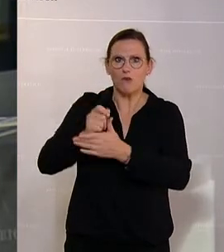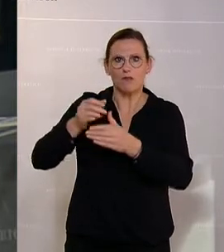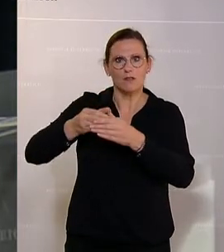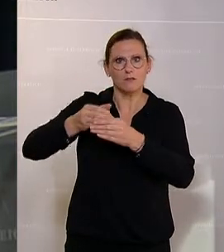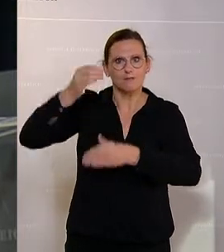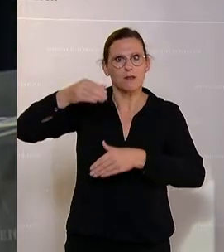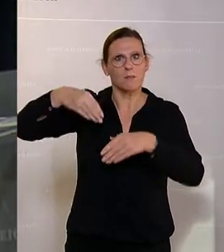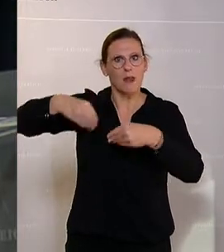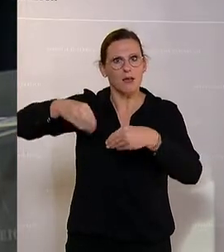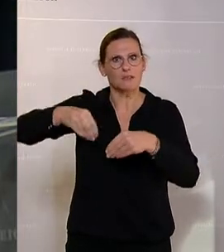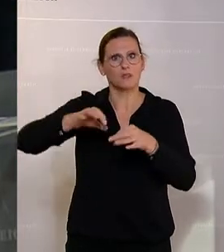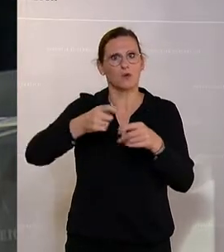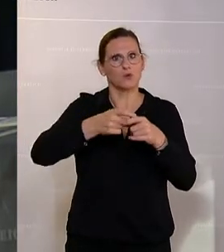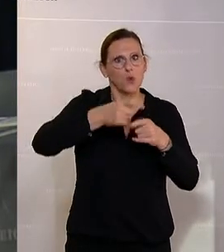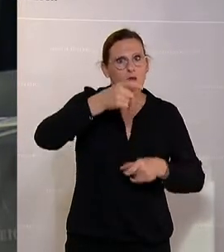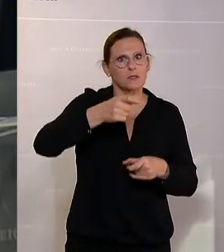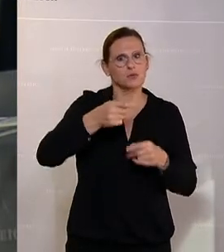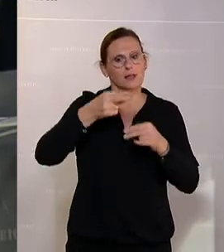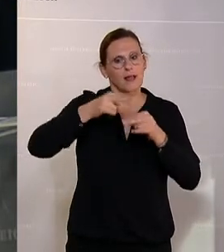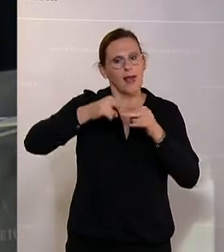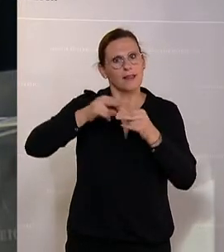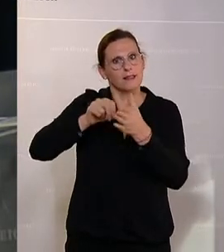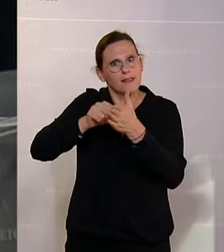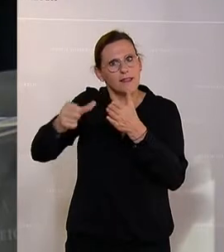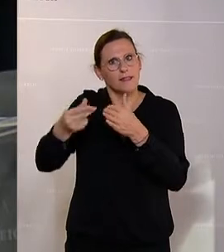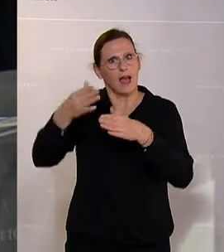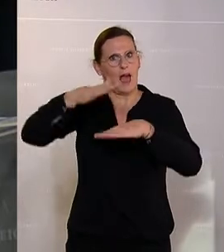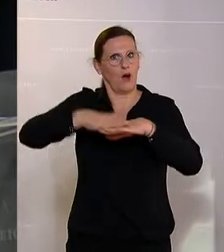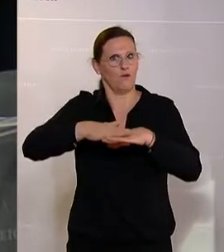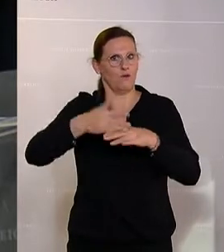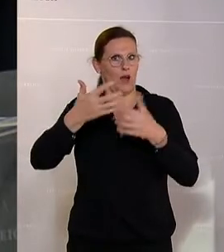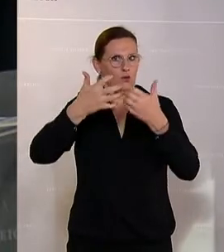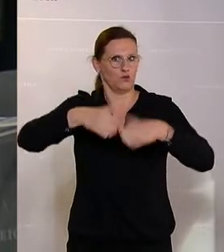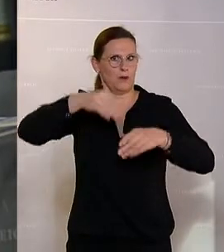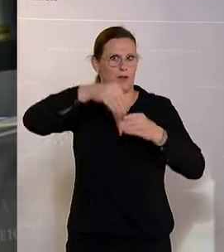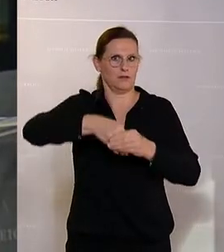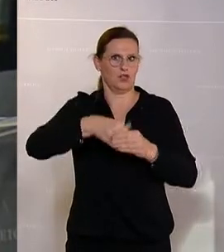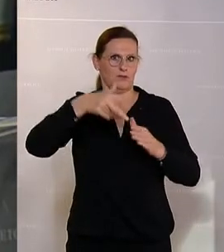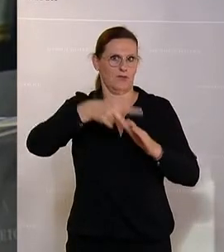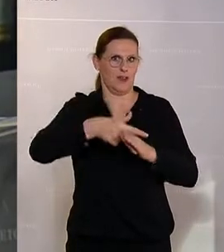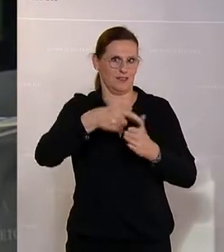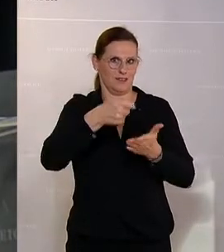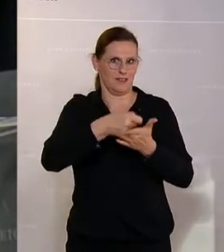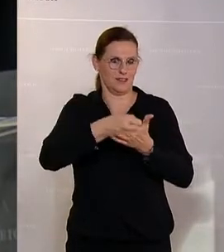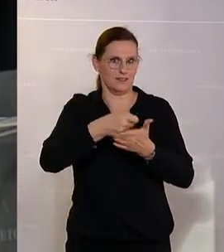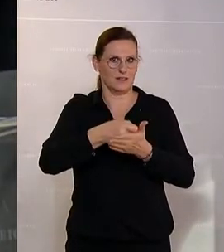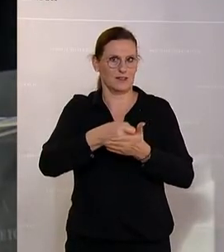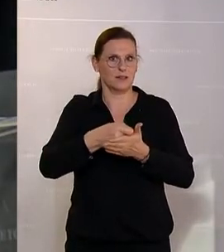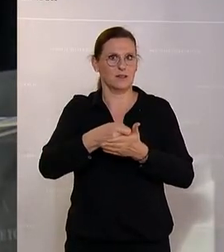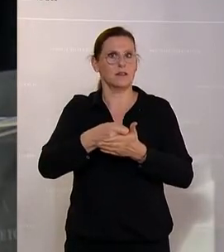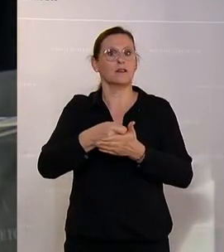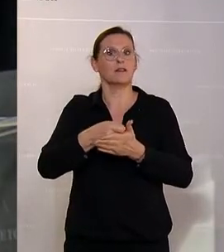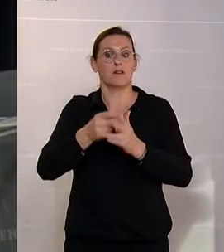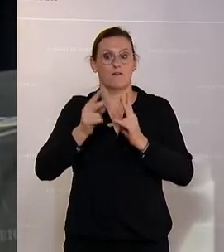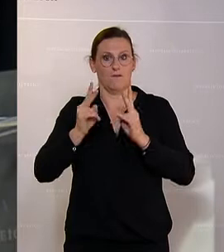oder einer Dose kauft, muss einen kleinen Beitrag als Pfand zahlen. Und diesen Beitrag, diesen bekommt man auch zurück,